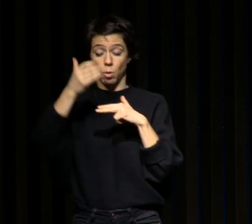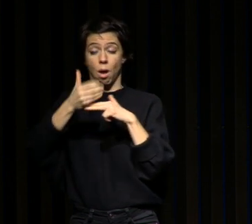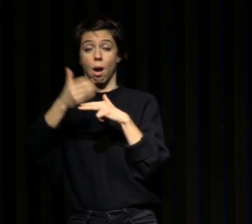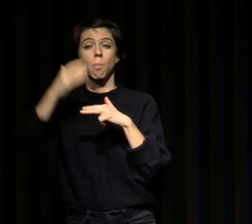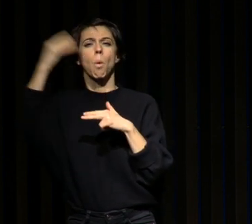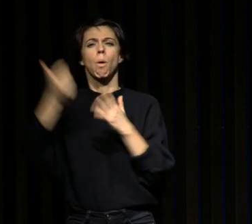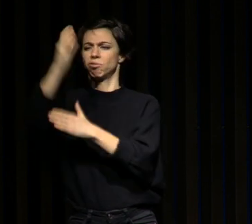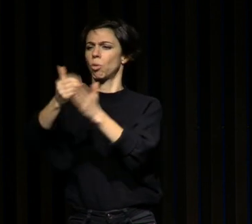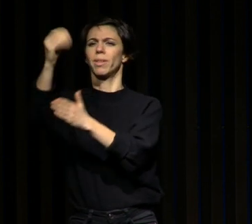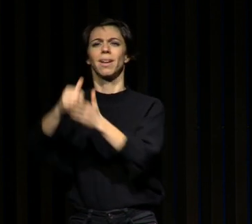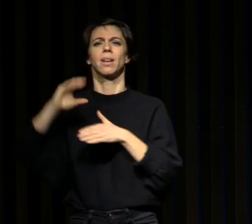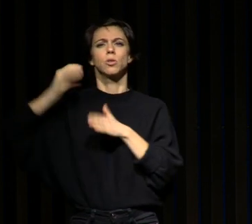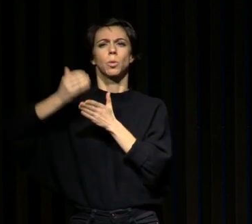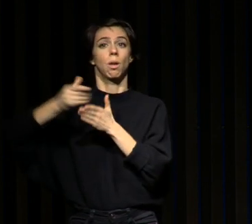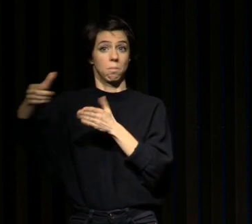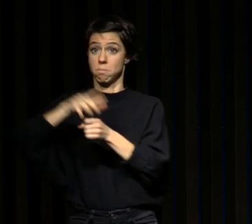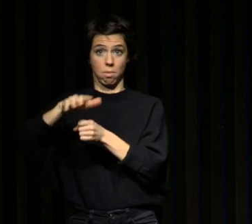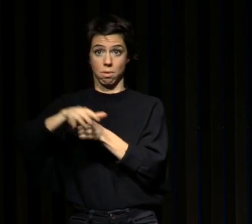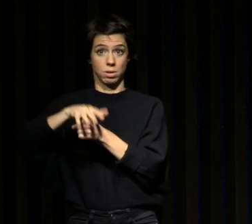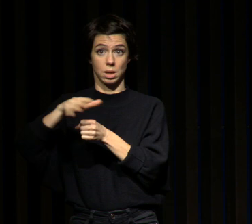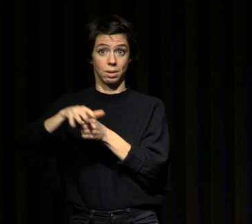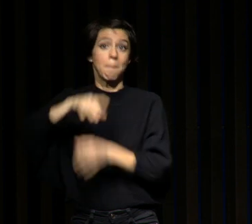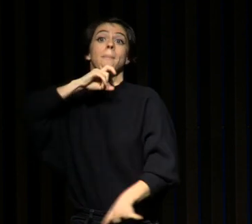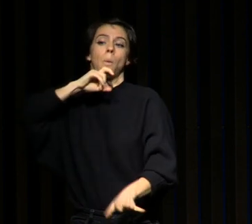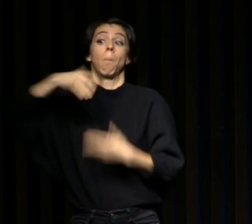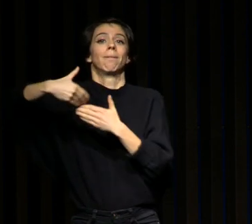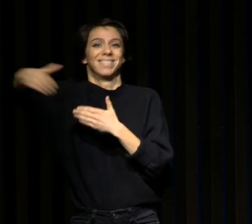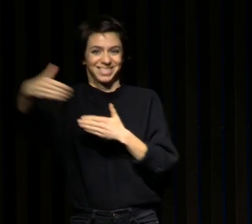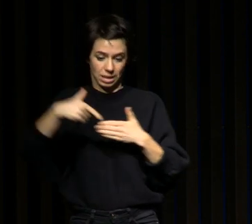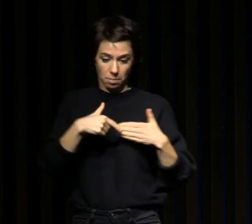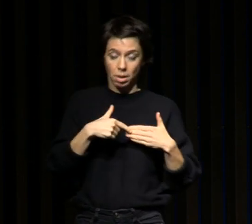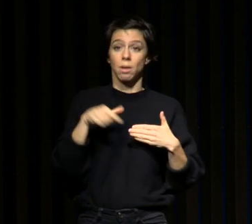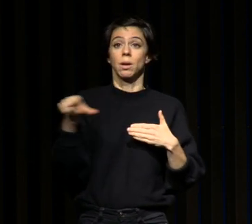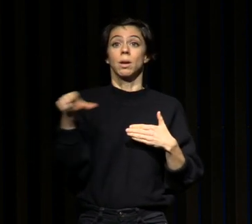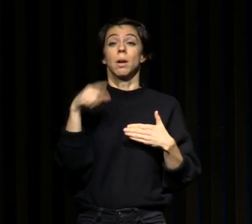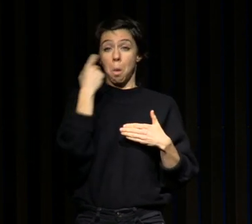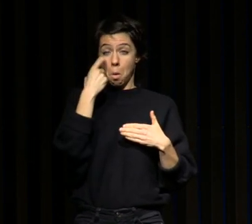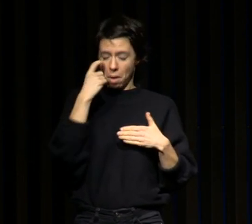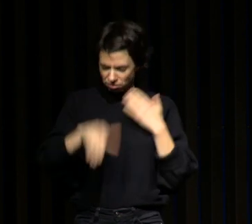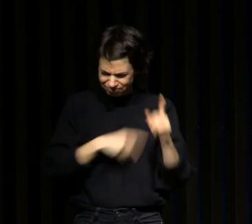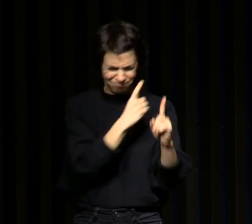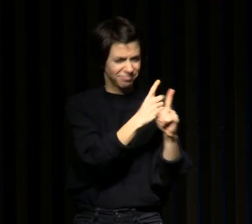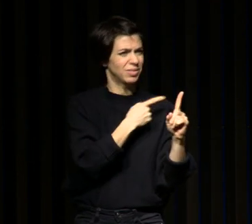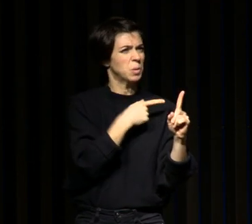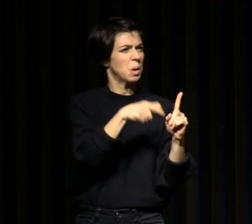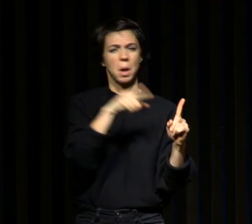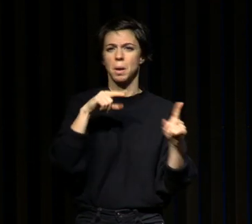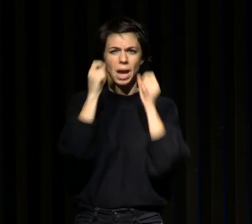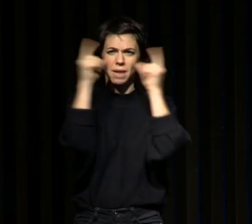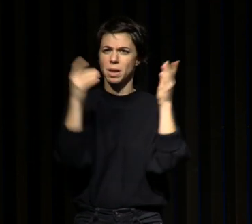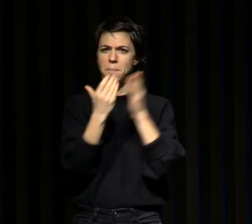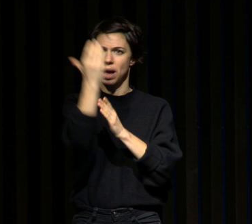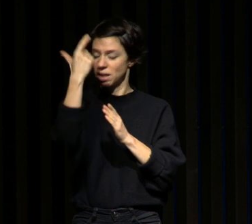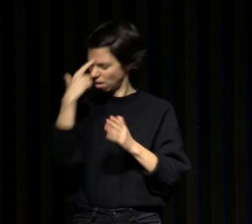ils consultent avec un mauvais sommeil et surtout un sommeil non reposant le matin et ça c'est un point d'attention